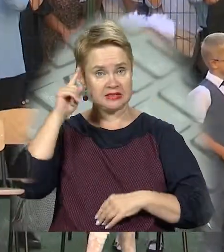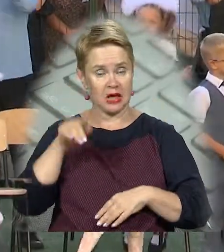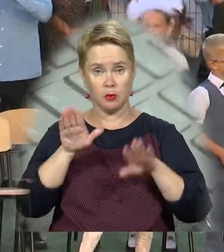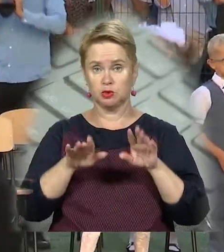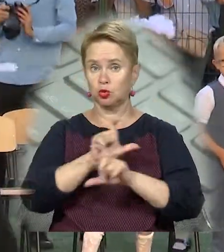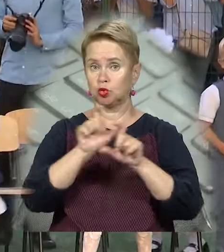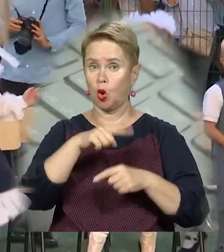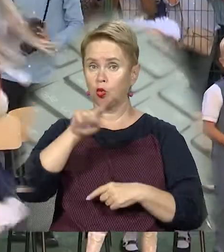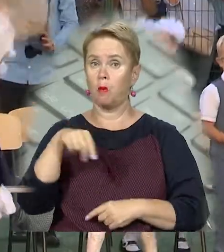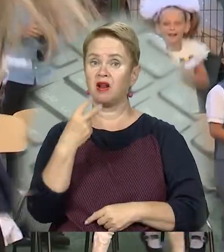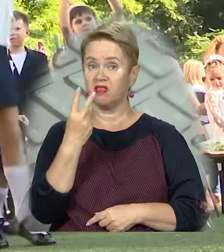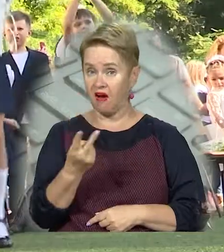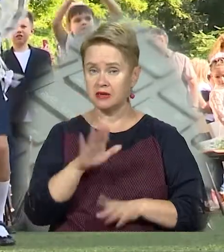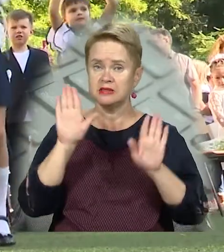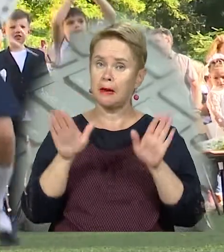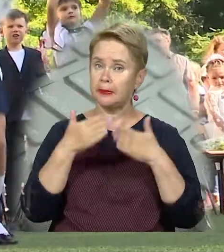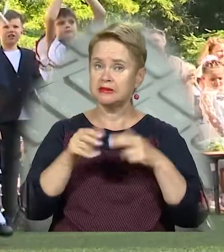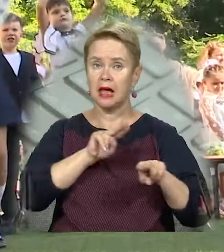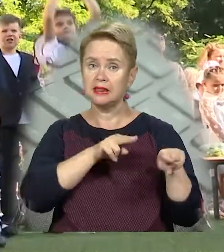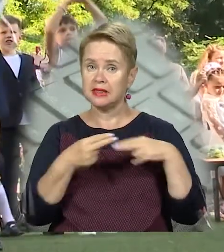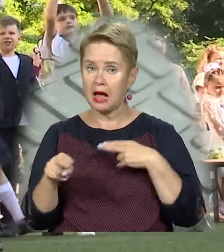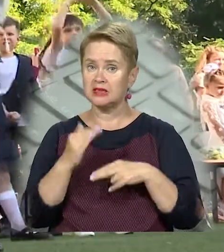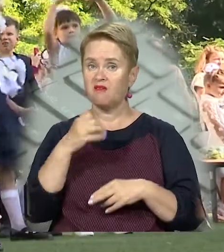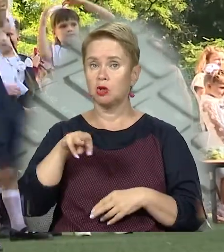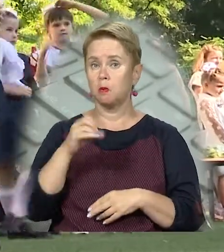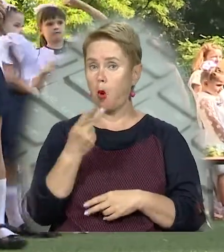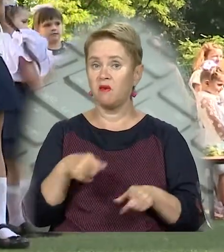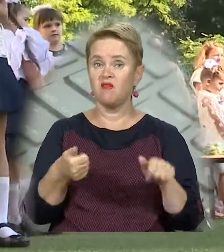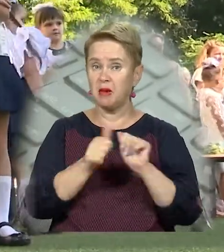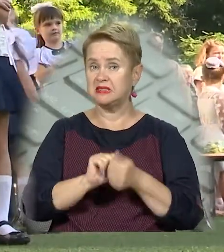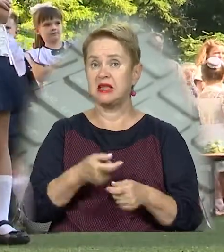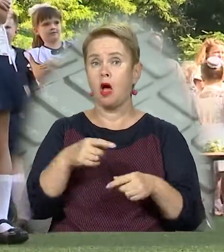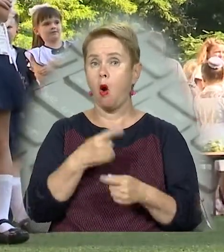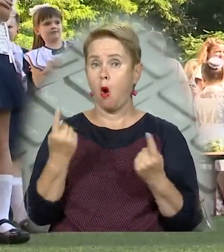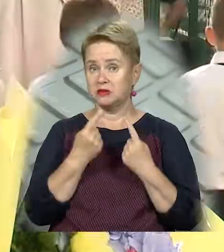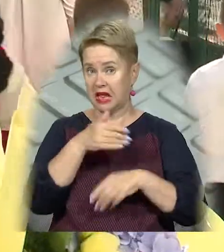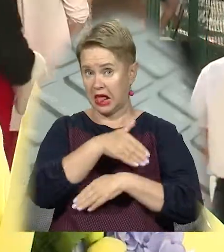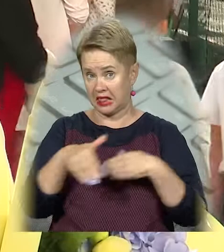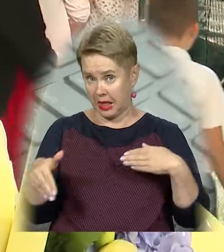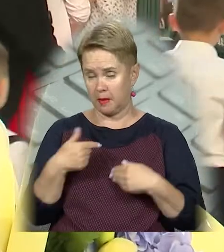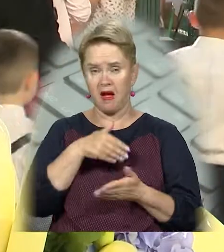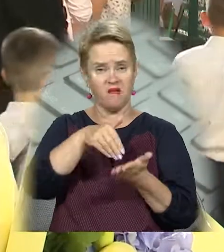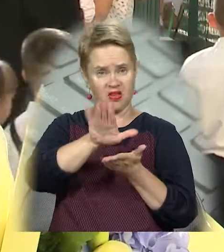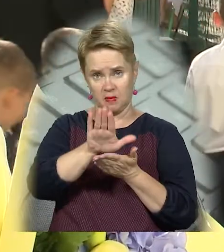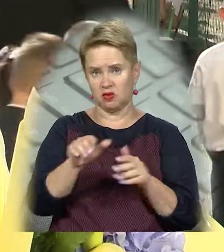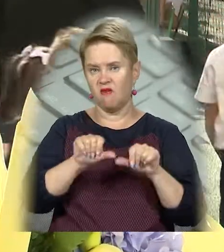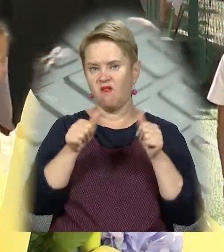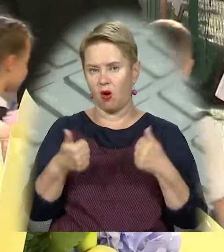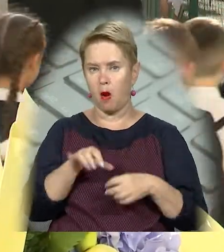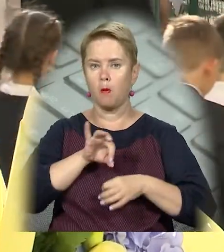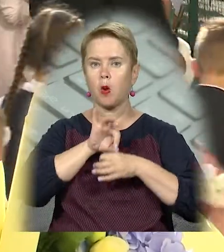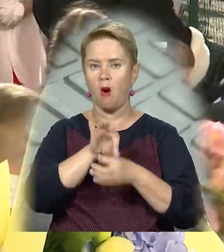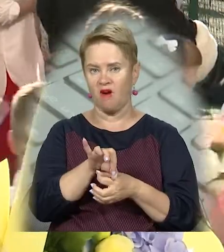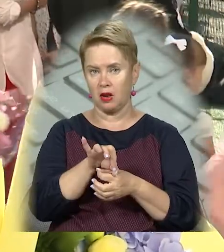знань у міській школі номер два. З піснями, танцями та флешмобом замість стандартної лінійки. Ми відмовилися від формального